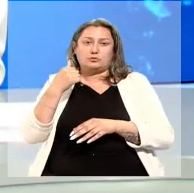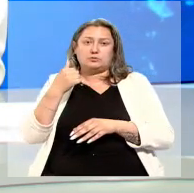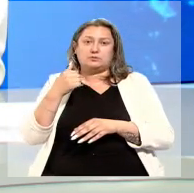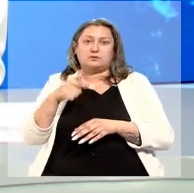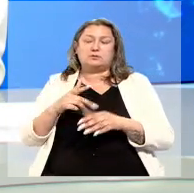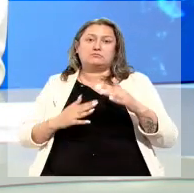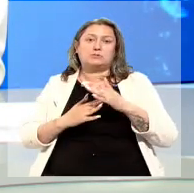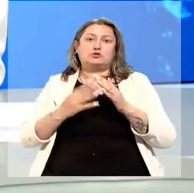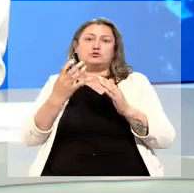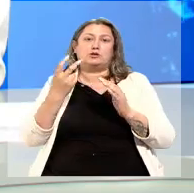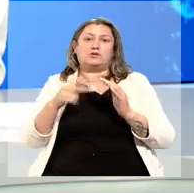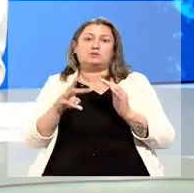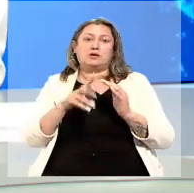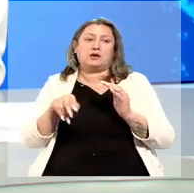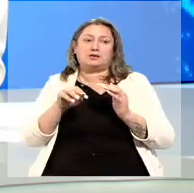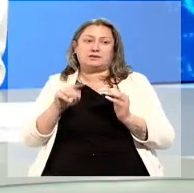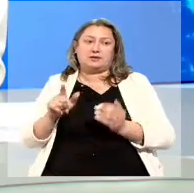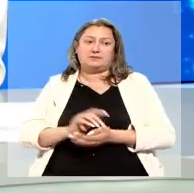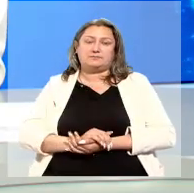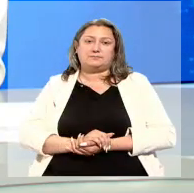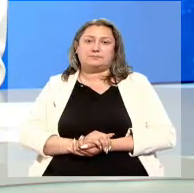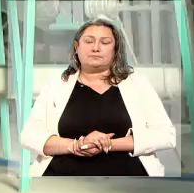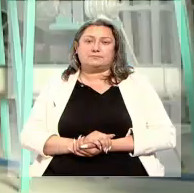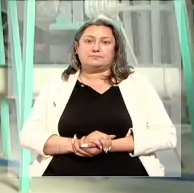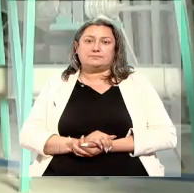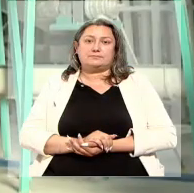алдыңғы кезеңмен салыстырғанда 5,5 пайыз ғартық.